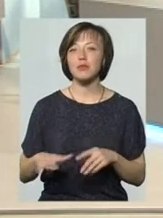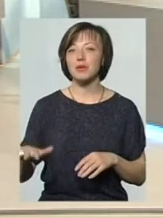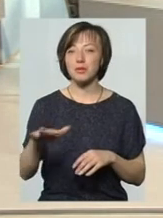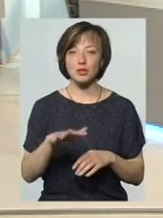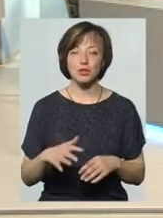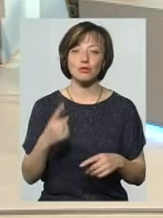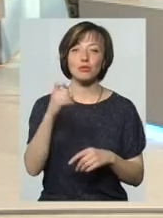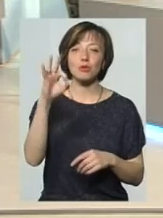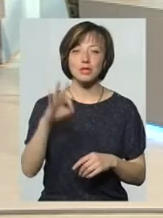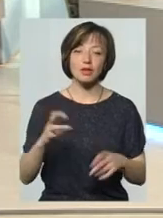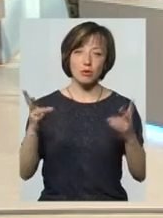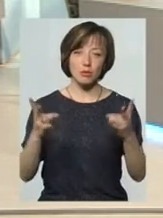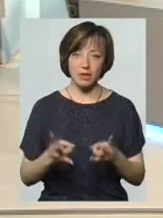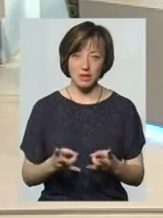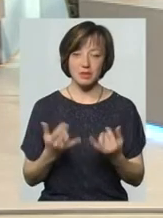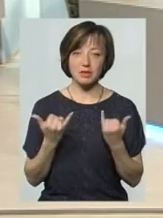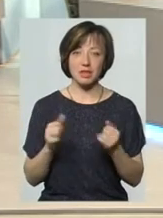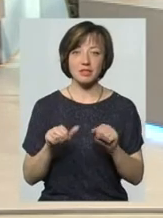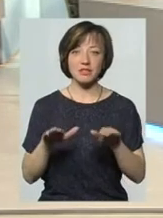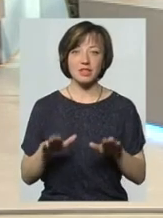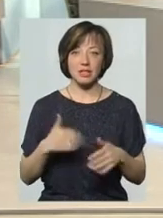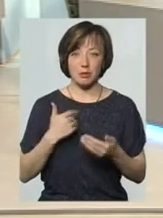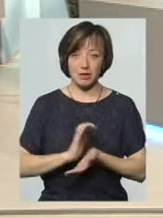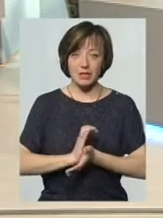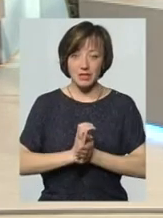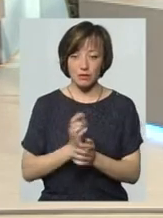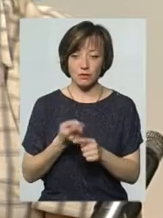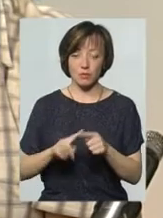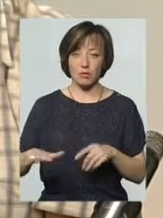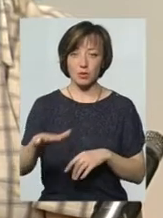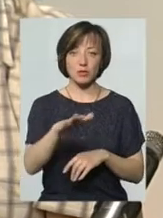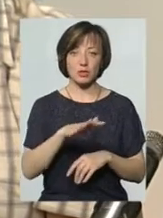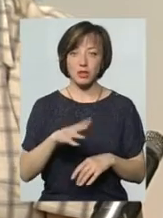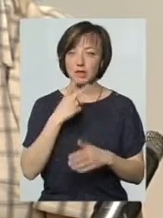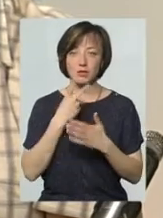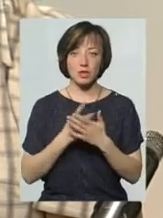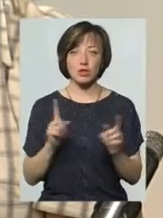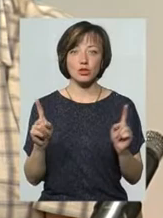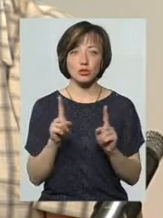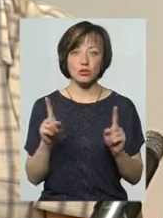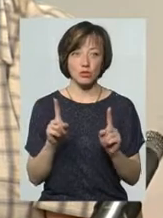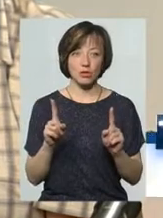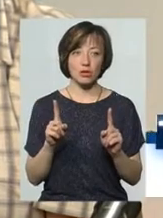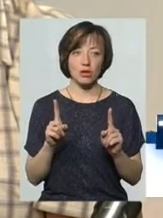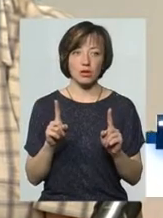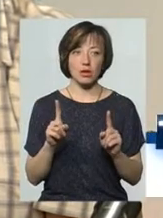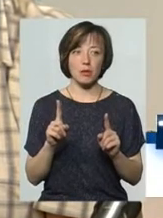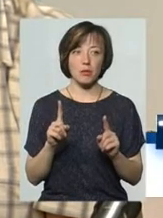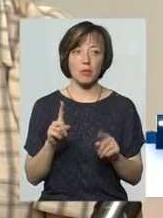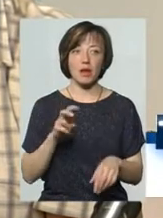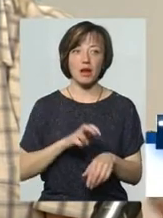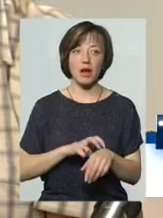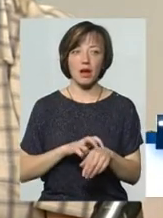необхідне і ми навіть зараз вирішуємо нам тісно в цьому приміщенні, не зважаючи на те, що педіатри первинної ланки